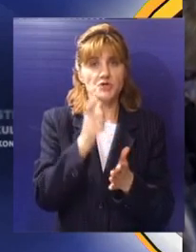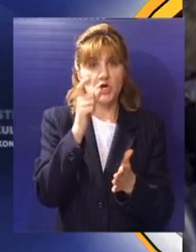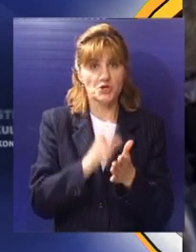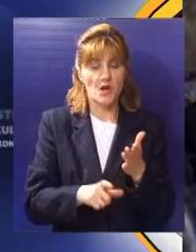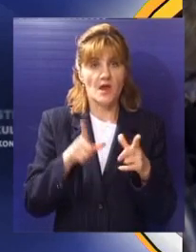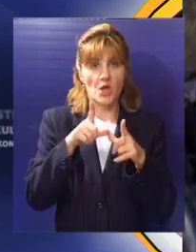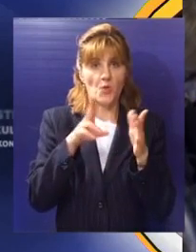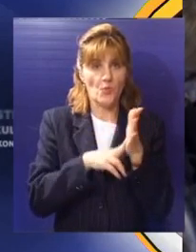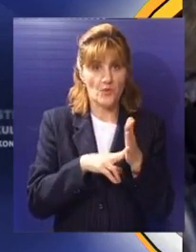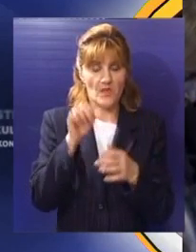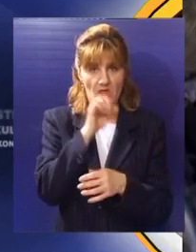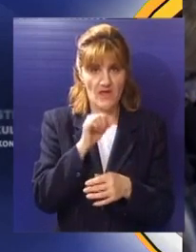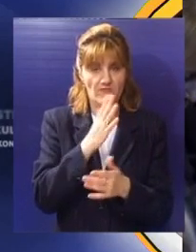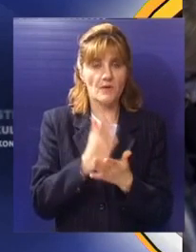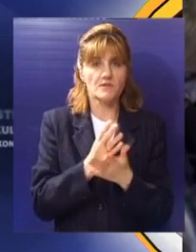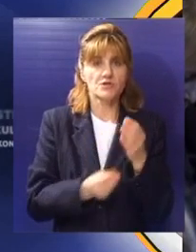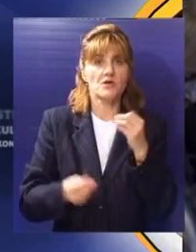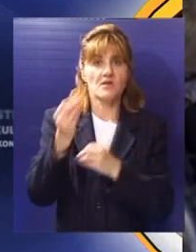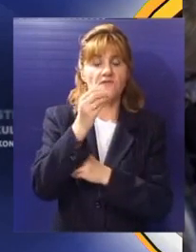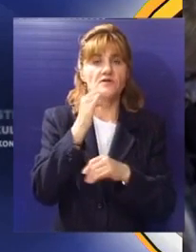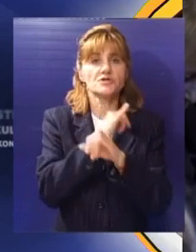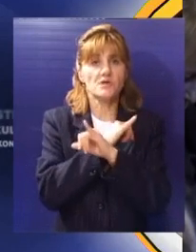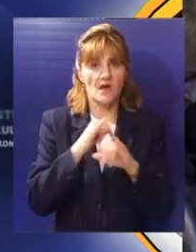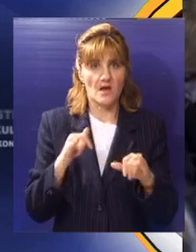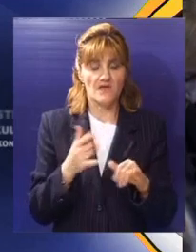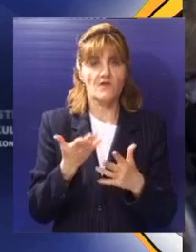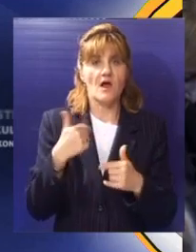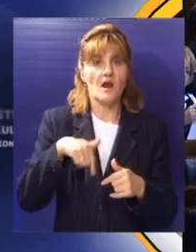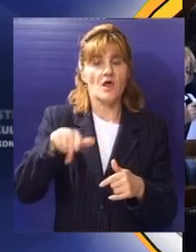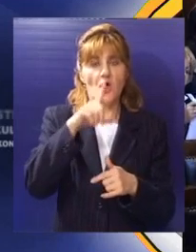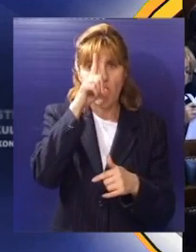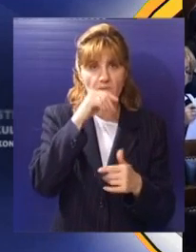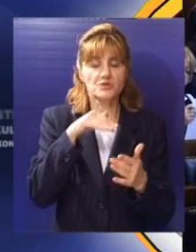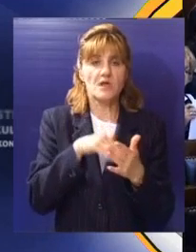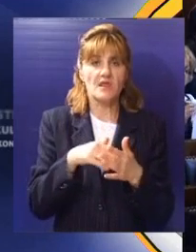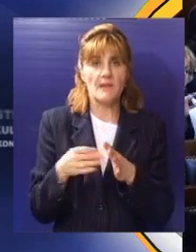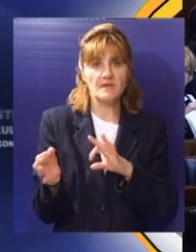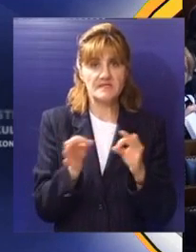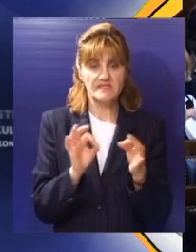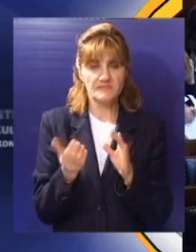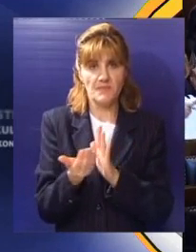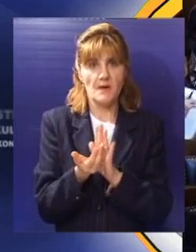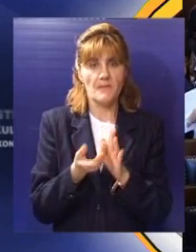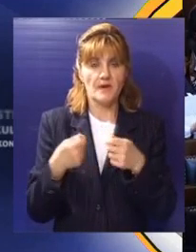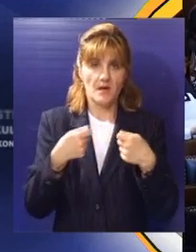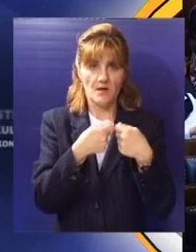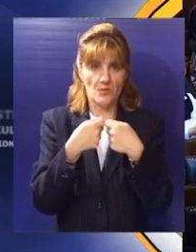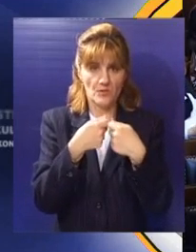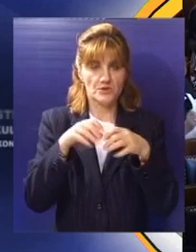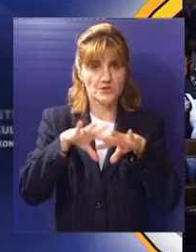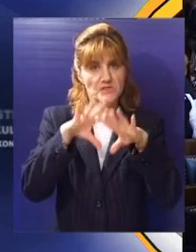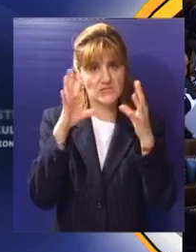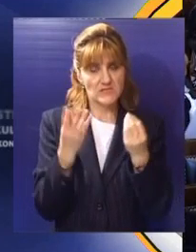raspolaganju će biti i program regionalnog razvoja. Da bi lokalne samouprave bile spremne za korišćenje tih sredstava, potrebno je da se udruže putem